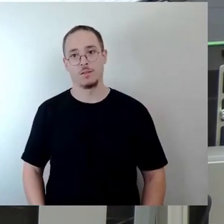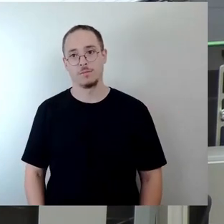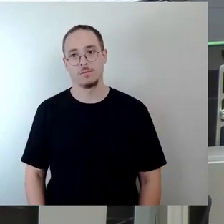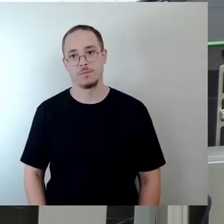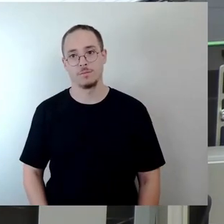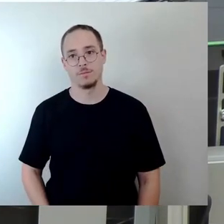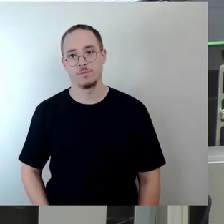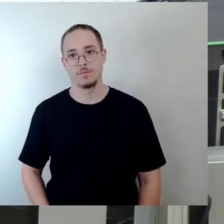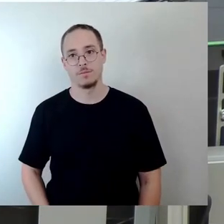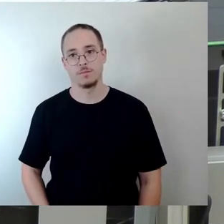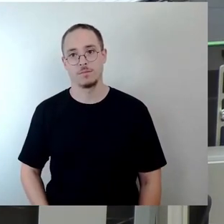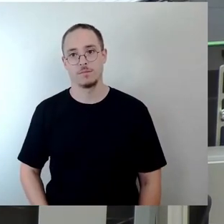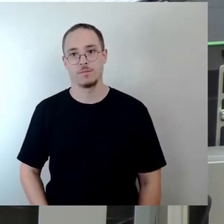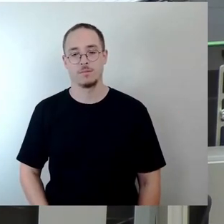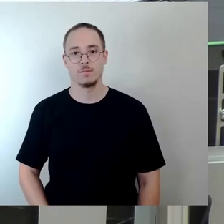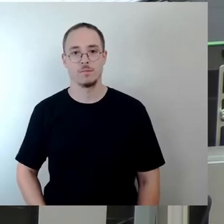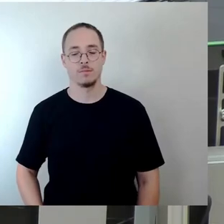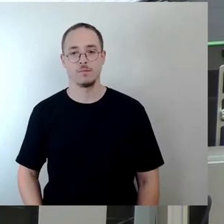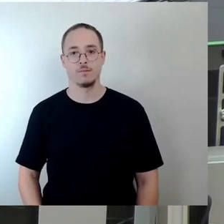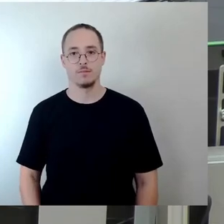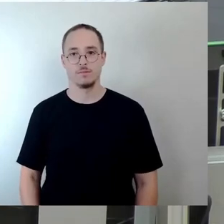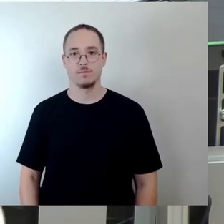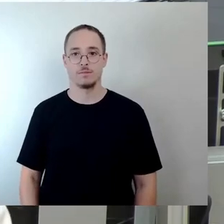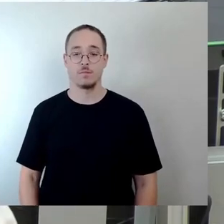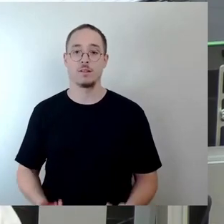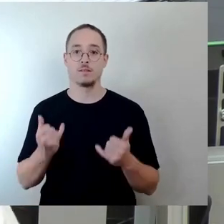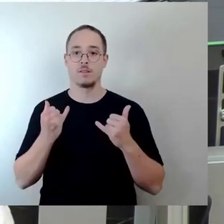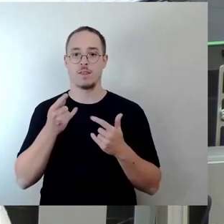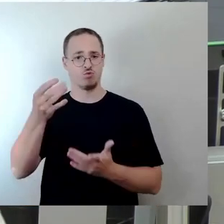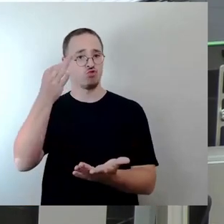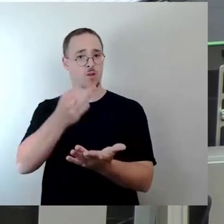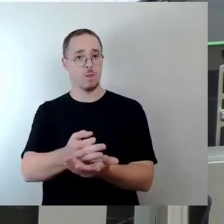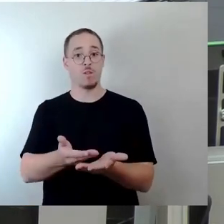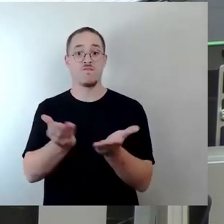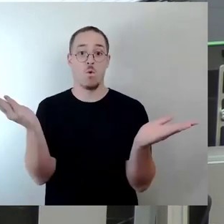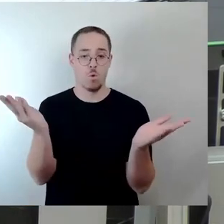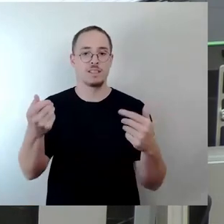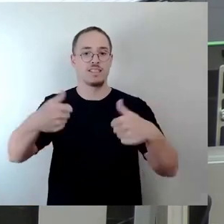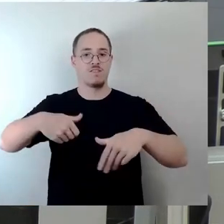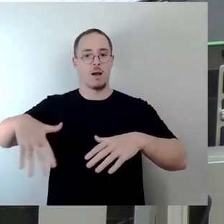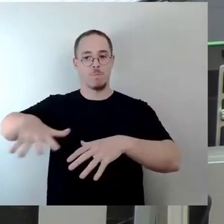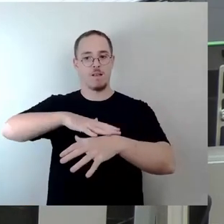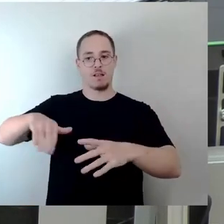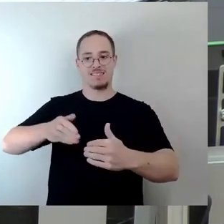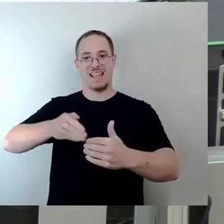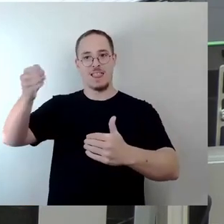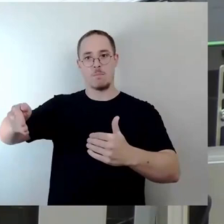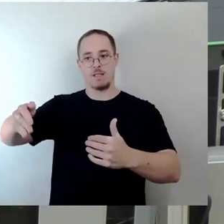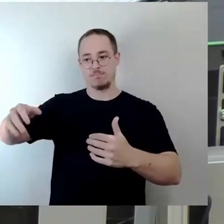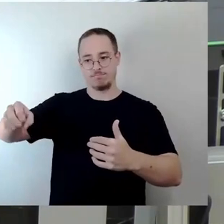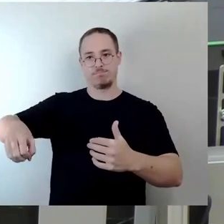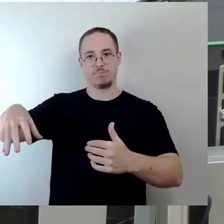ich, unbestritten. Nun, die Frage des Standortes, direkt neben dem Zwingerpark. Das ist ja auch sehr kritisch diskutiert worden. Da kann man,